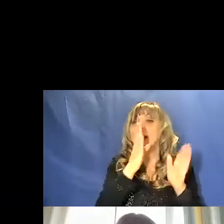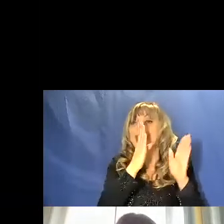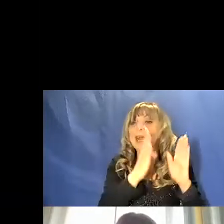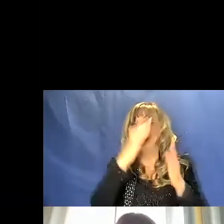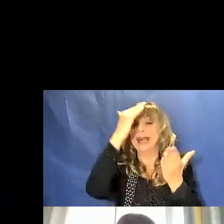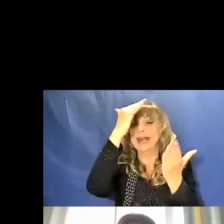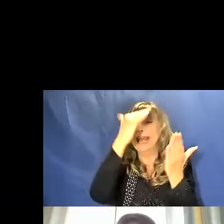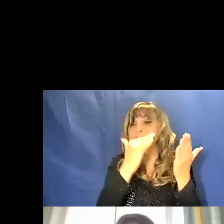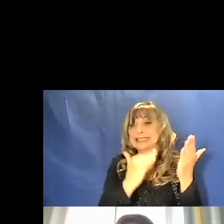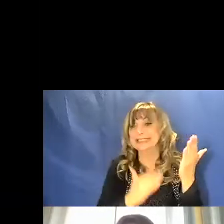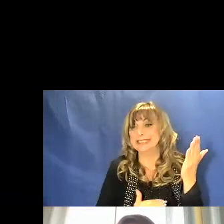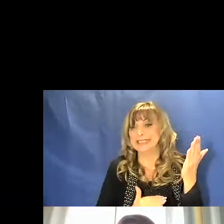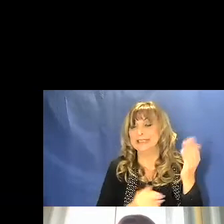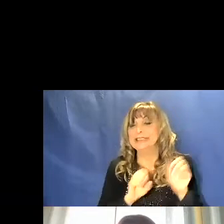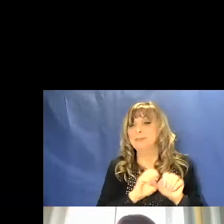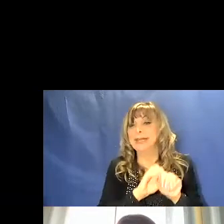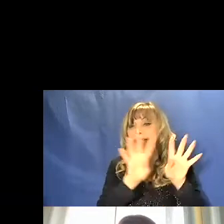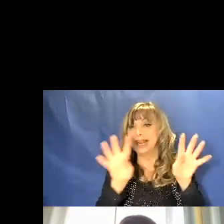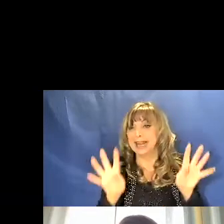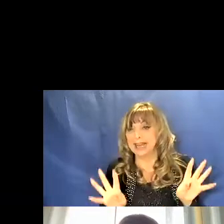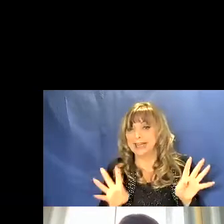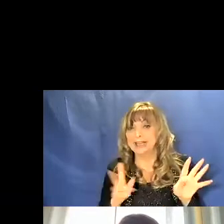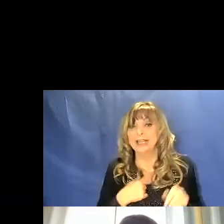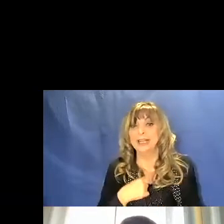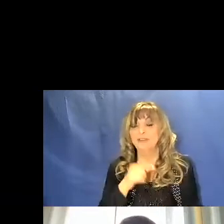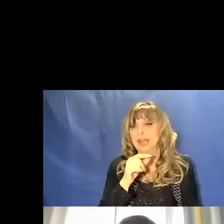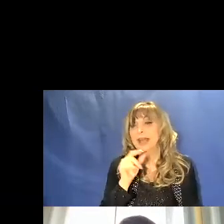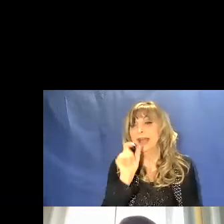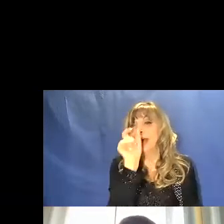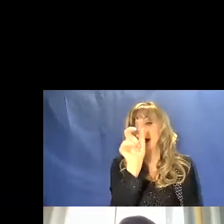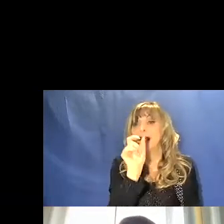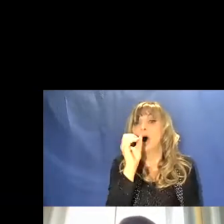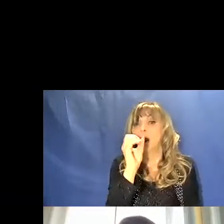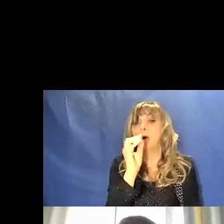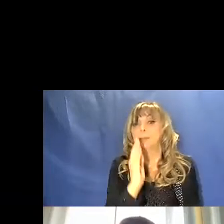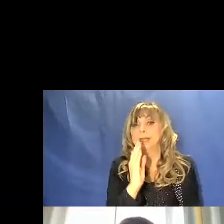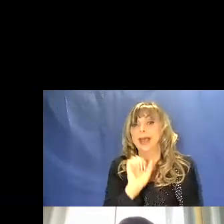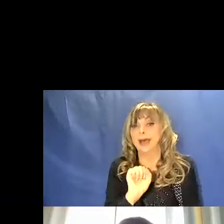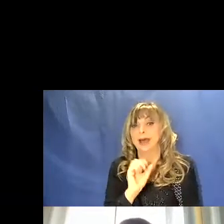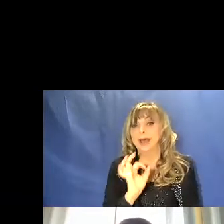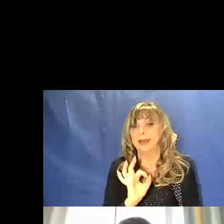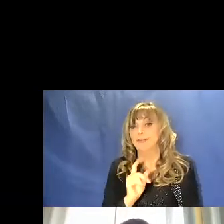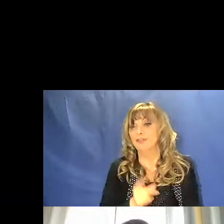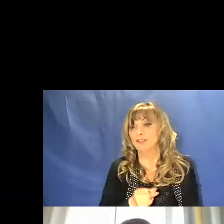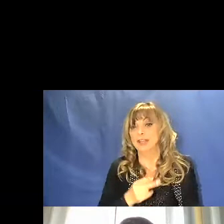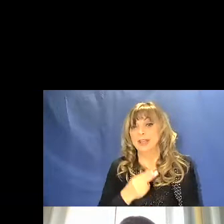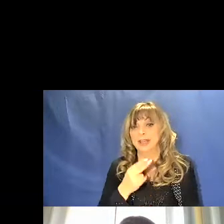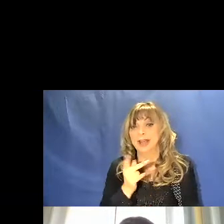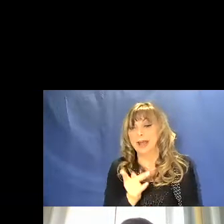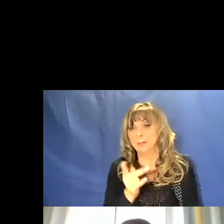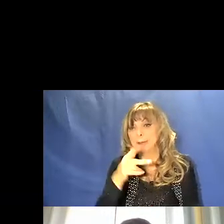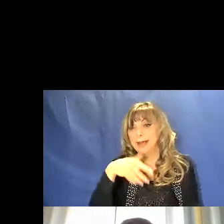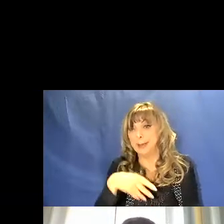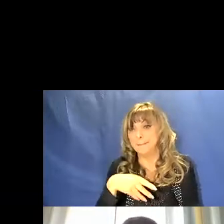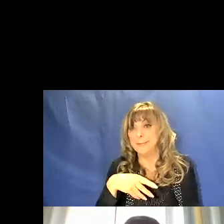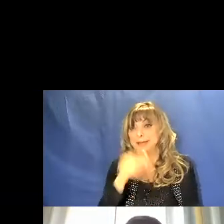spettrali, indicate dalle lettere dell'alfabeto O, B, A, F, G, K, M.